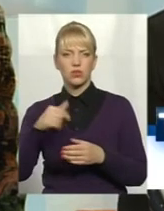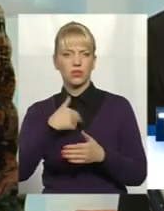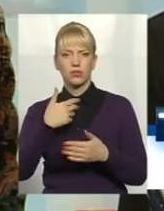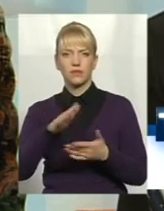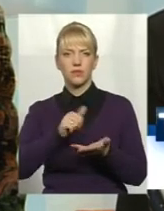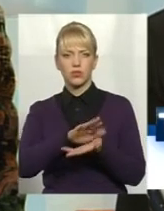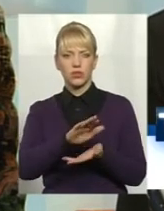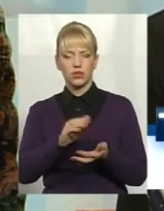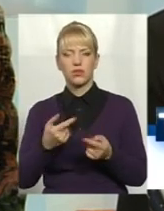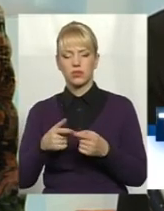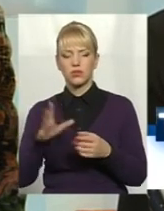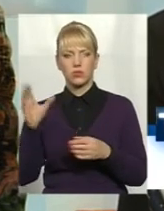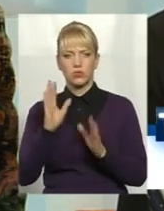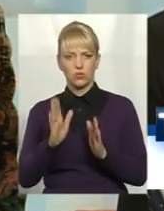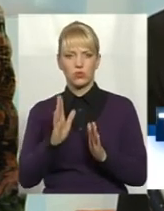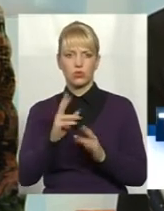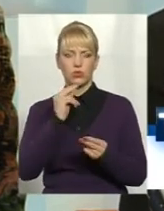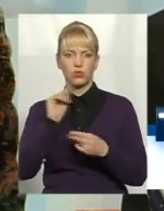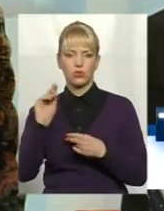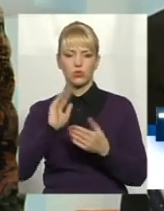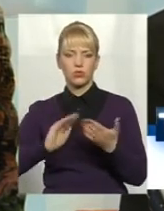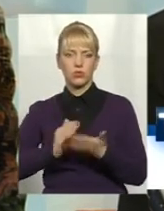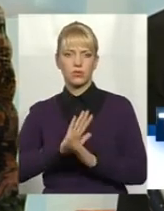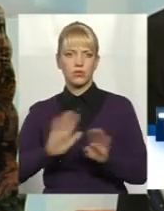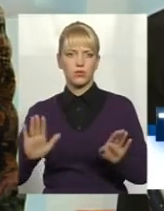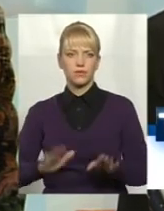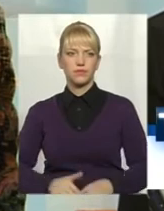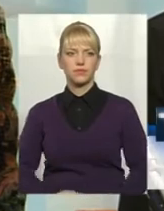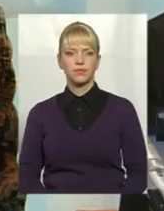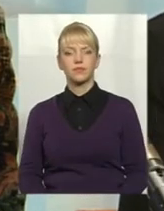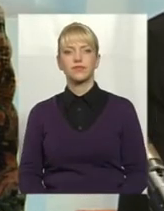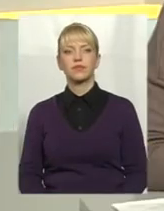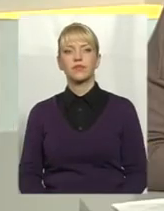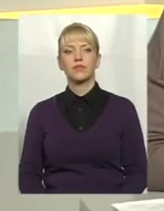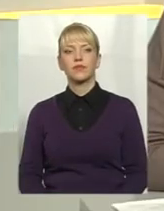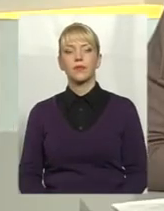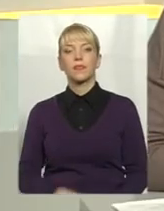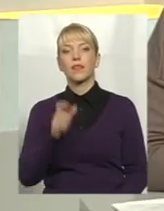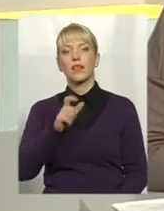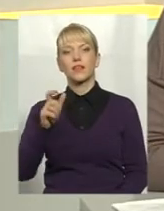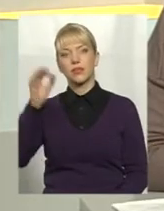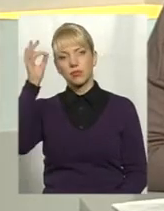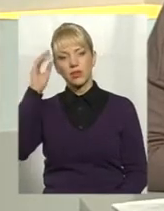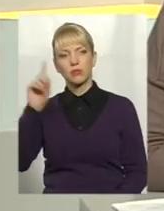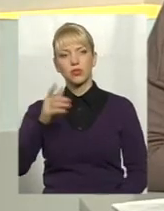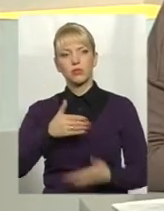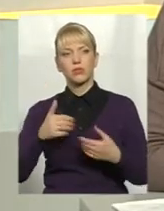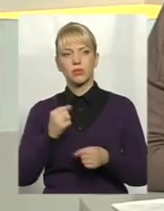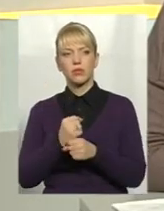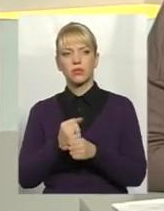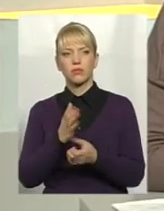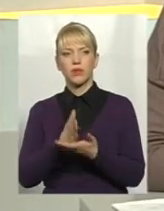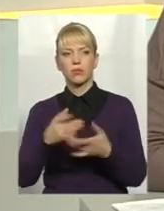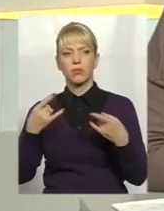сорт, ілі негодна продукція. Глядачам нагадаю, що ми працюємо у прямому